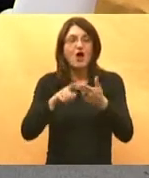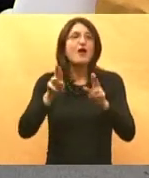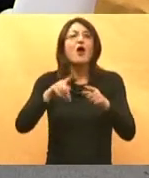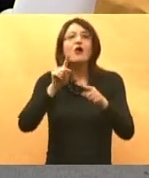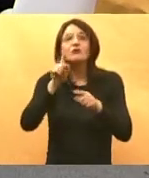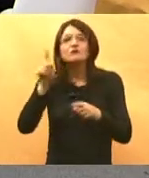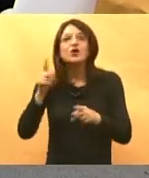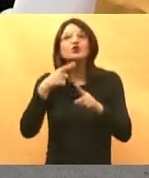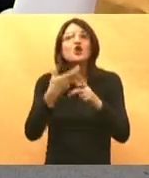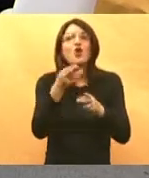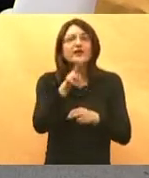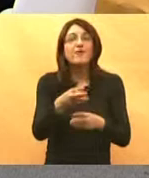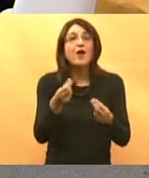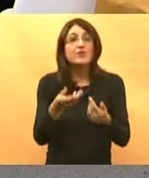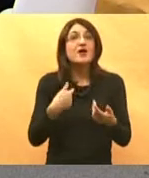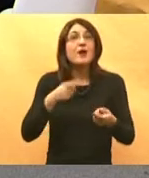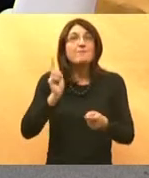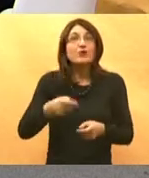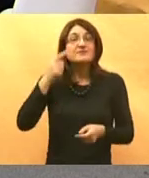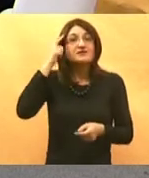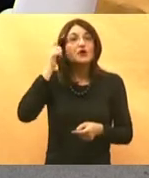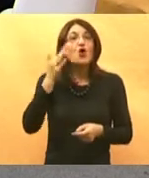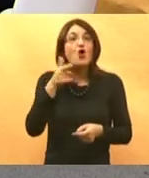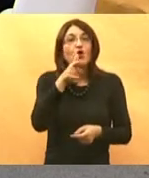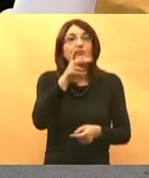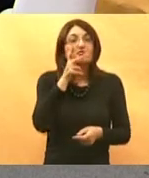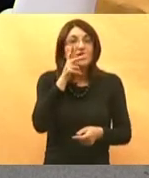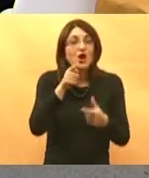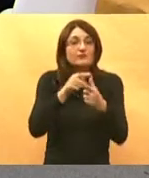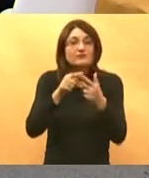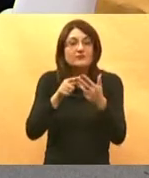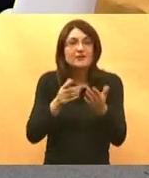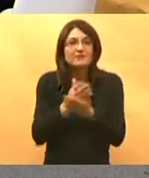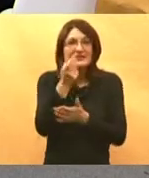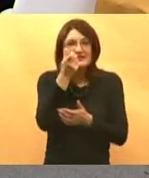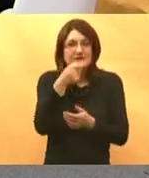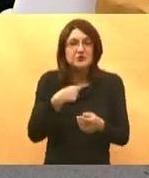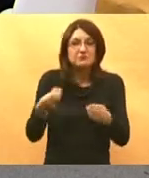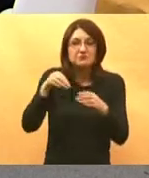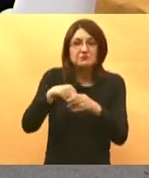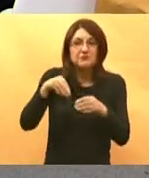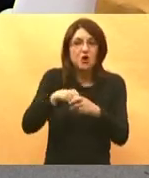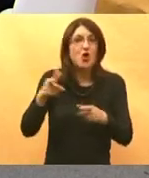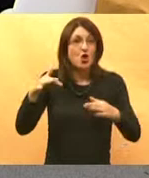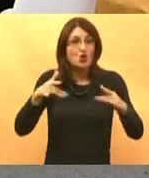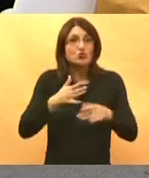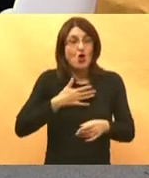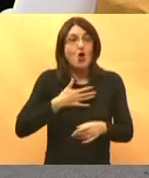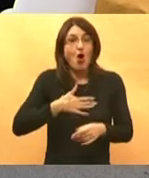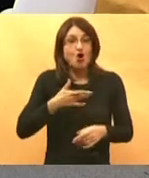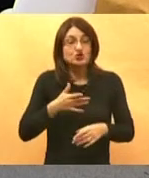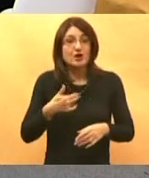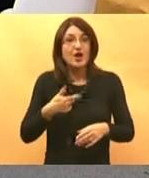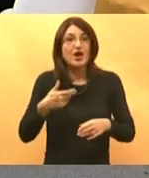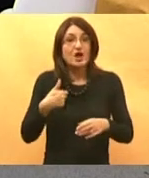ovoga ovoliko onoga pa onda da se može i pratiti kako koliko traži pa makar i bile neke sitne doplate ja vjerujem da bi naš narod sretniji bio da